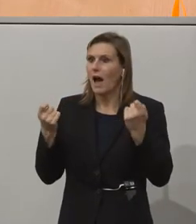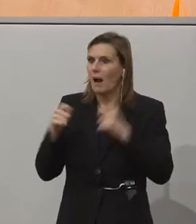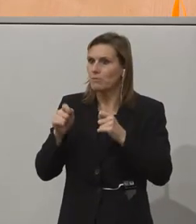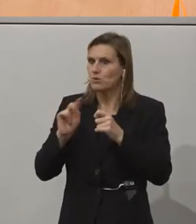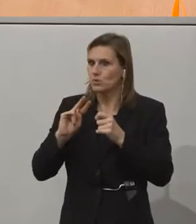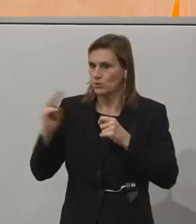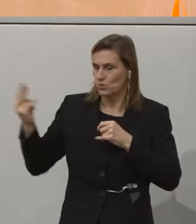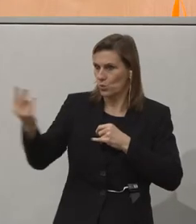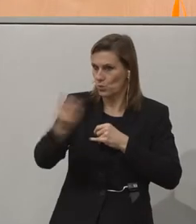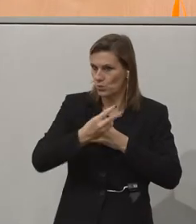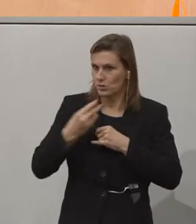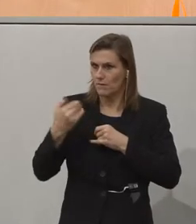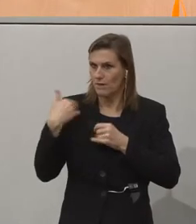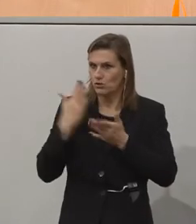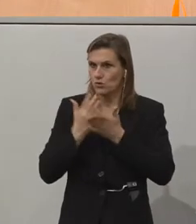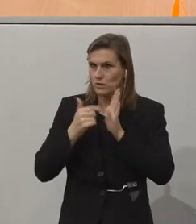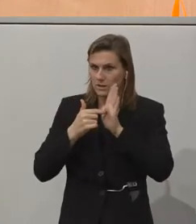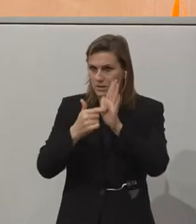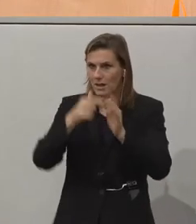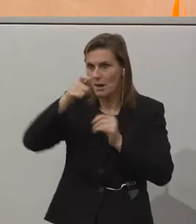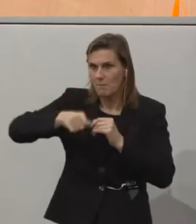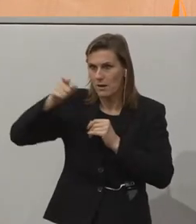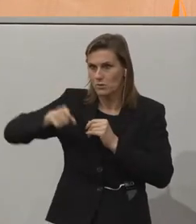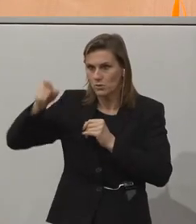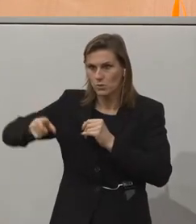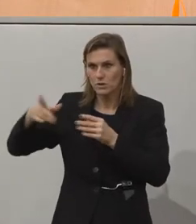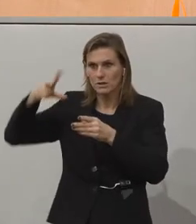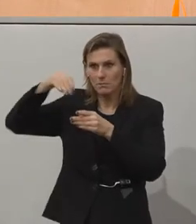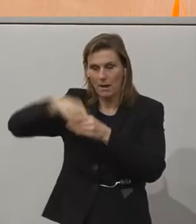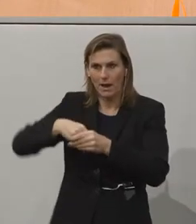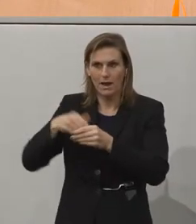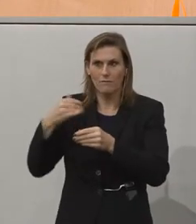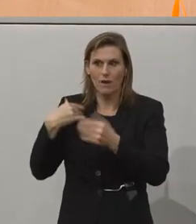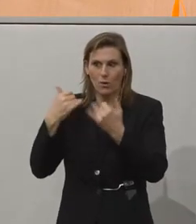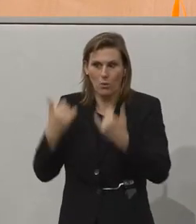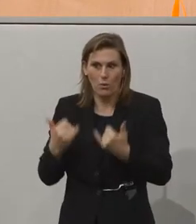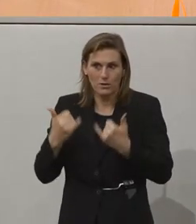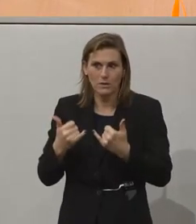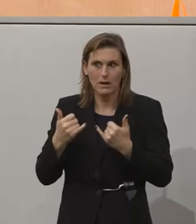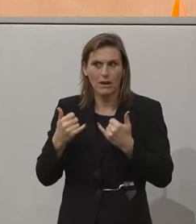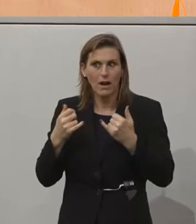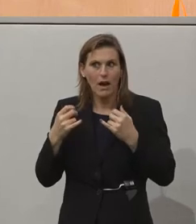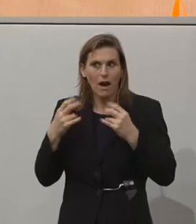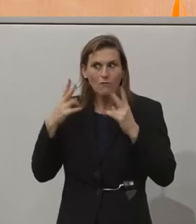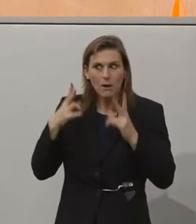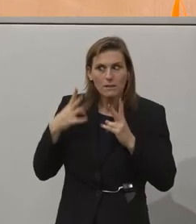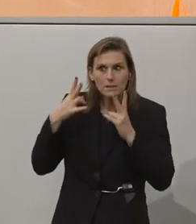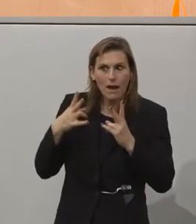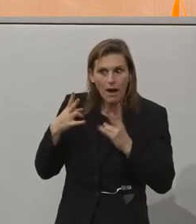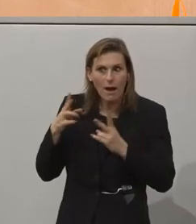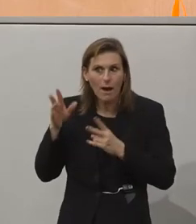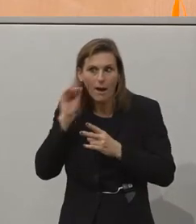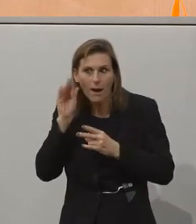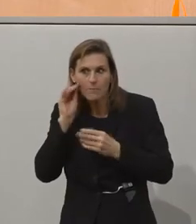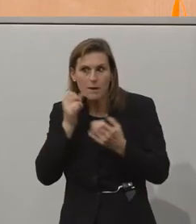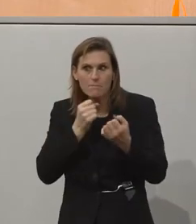Personen gezeigt und uns eingebunden, die heute beteiligt waren, die natürlich sehr aufmerksam mitgehört haben, ob aus Politik,